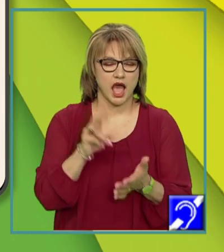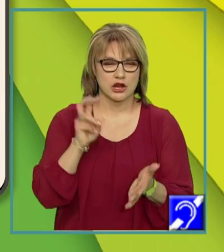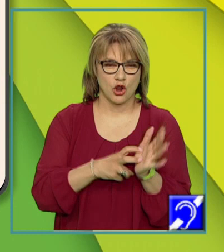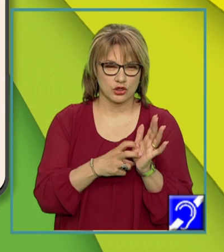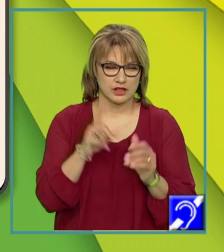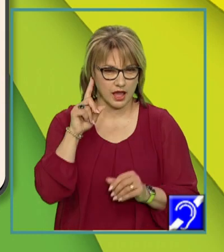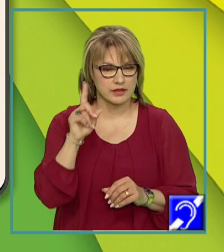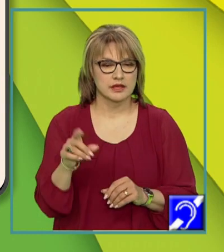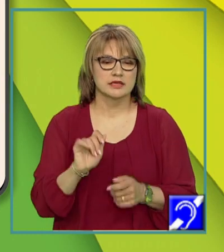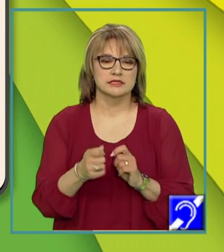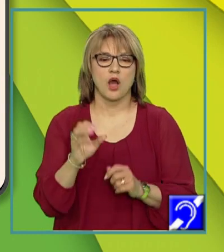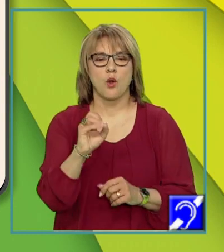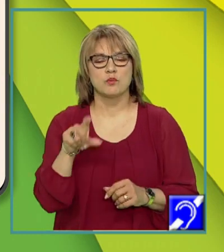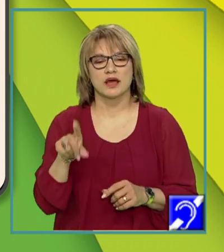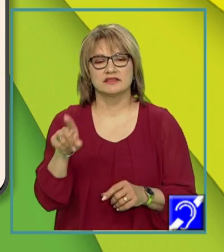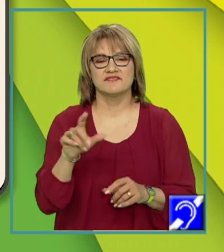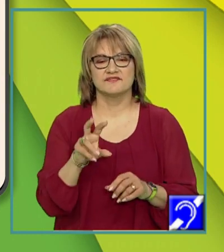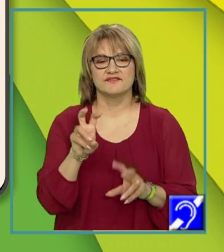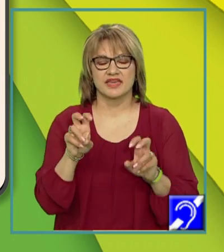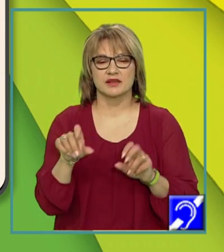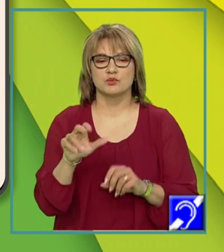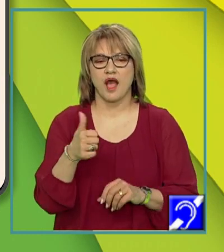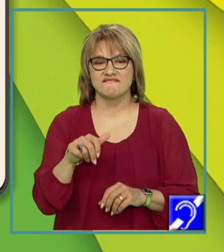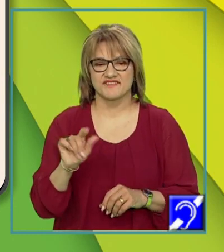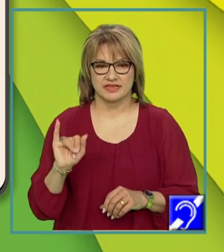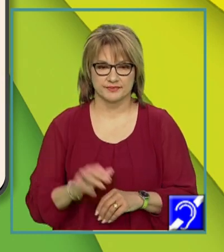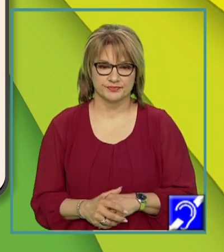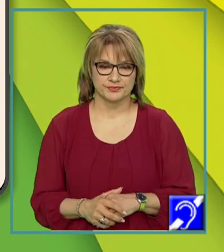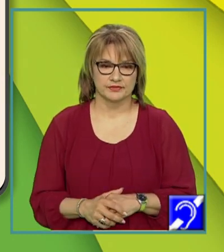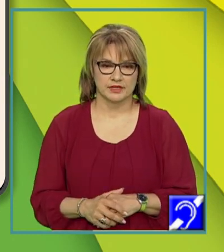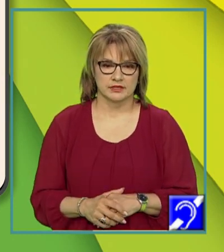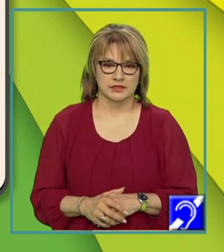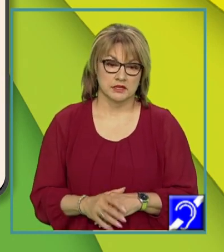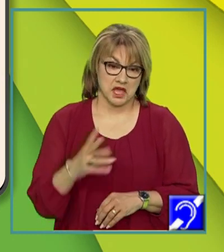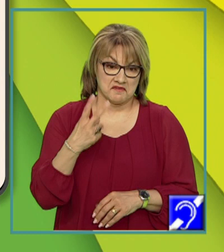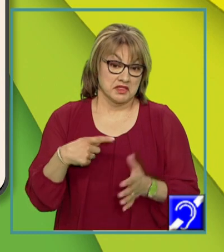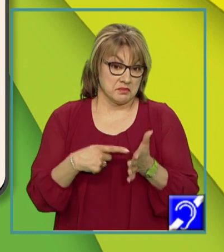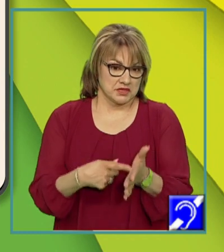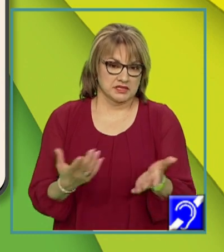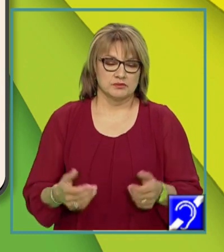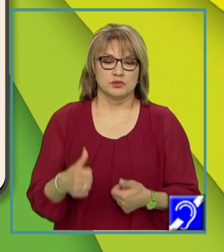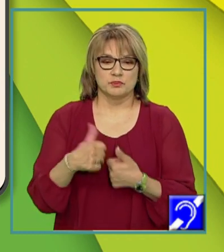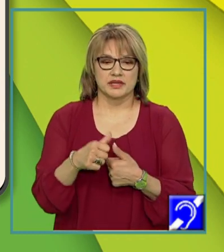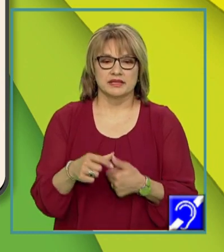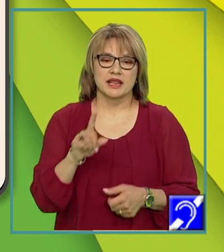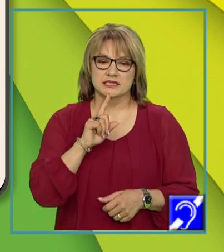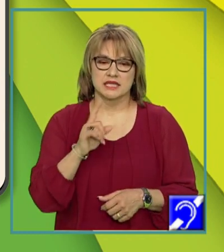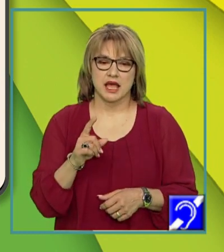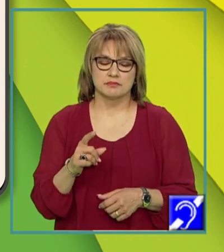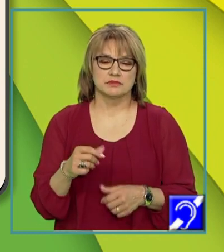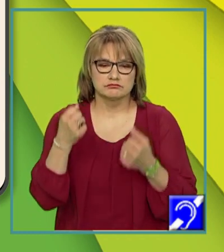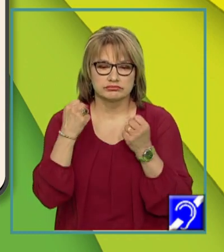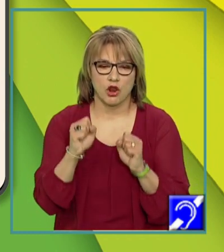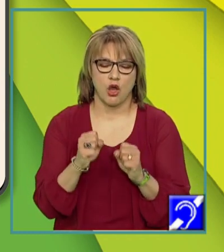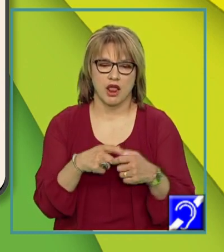copulativ al verbului a fi. Să vedem și un exemplu. Prietenia înseamnă loialitate.